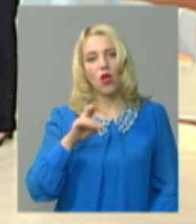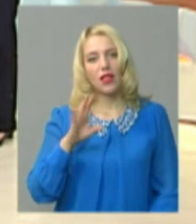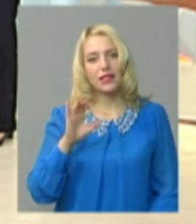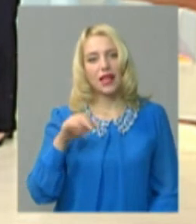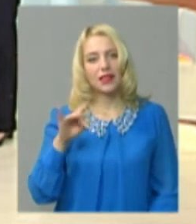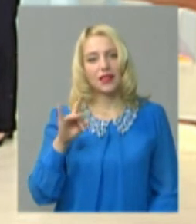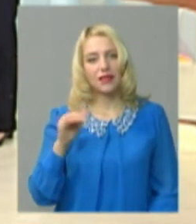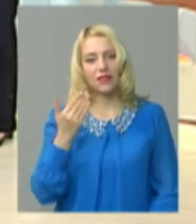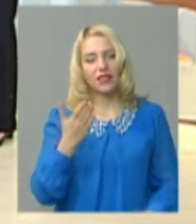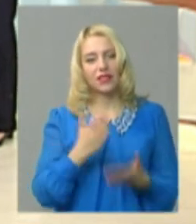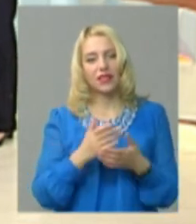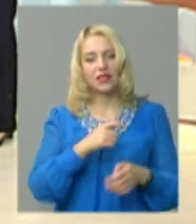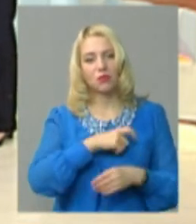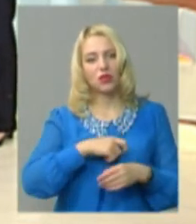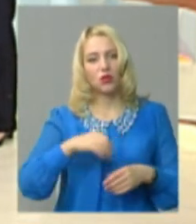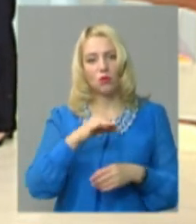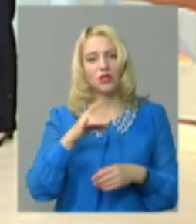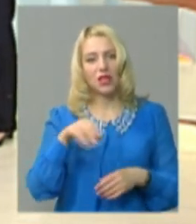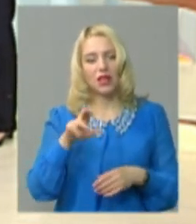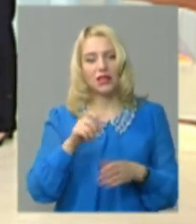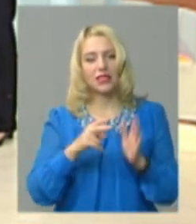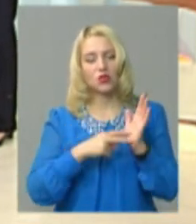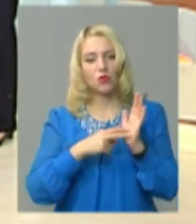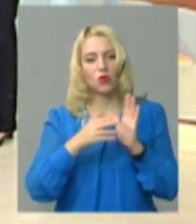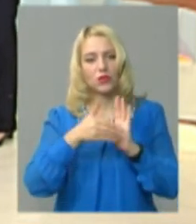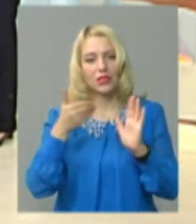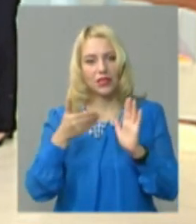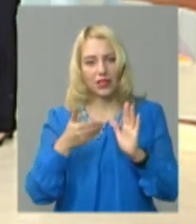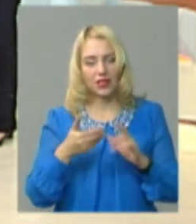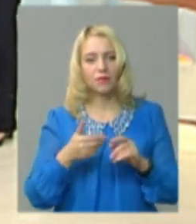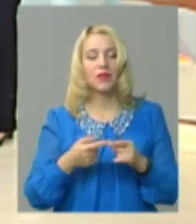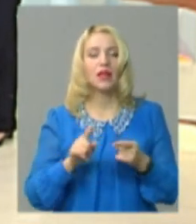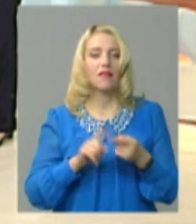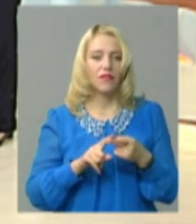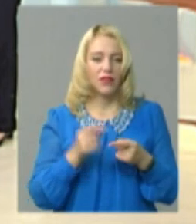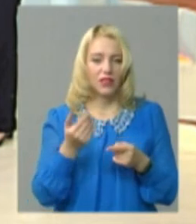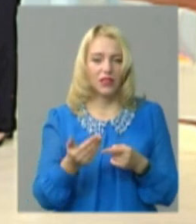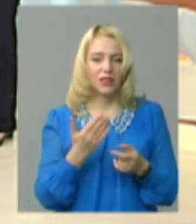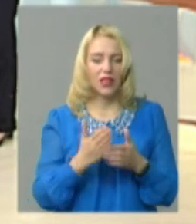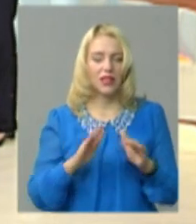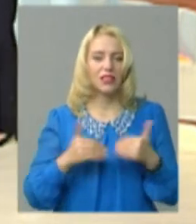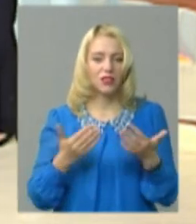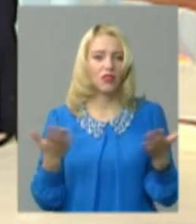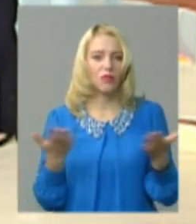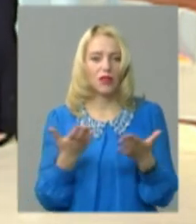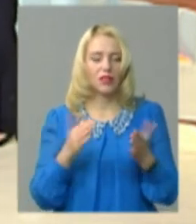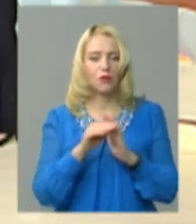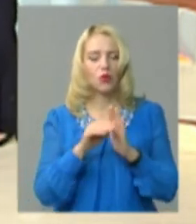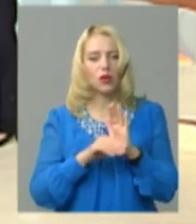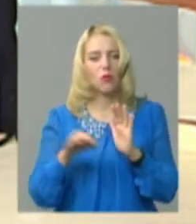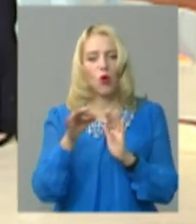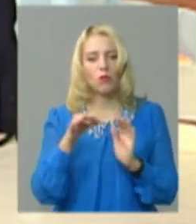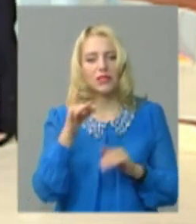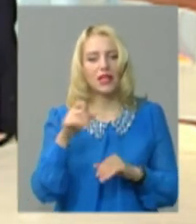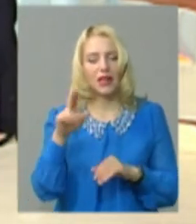є депутатом обласної ради сьомого скликання. Ініціатором яких програм в обласній